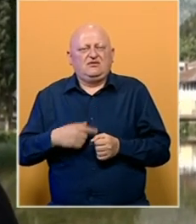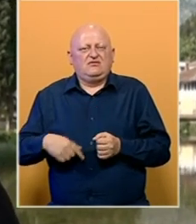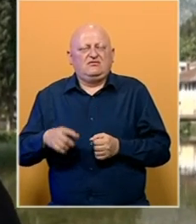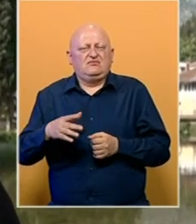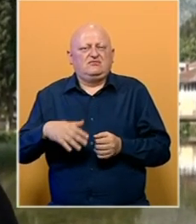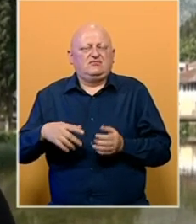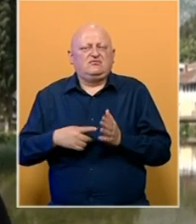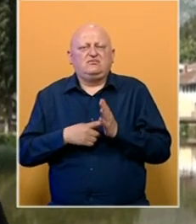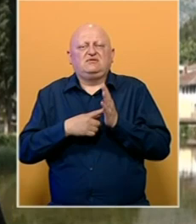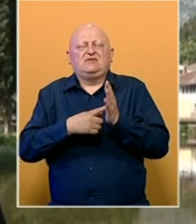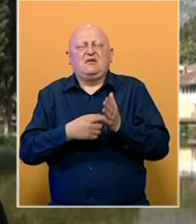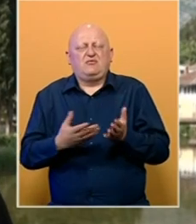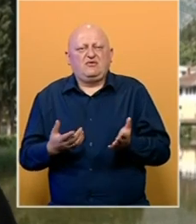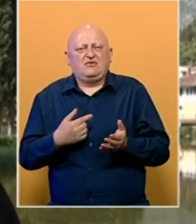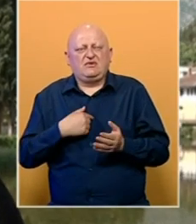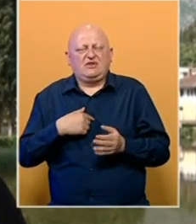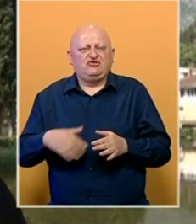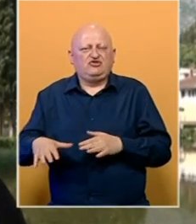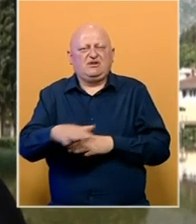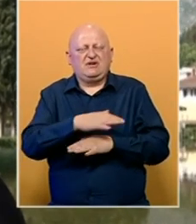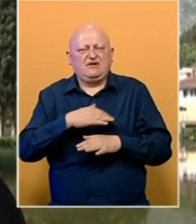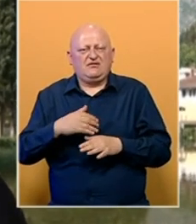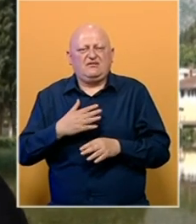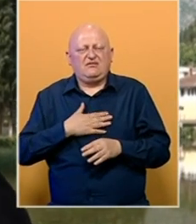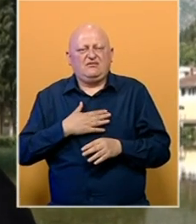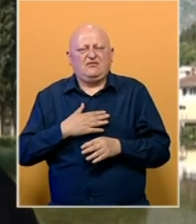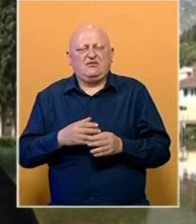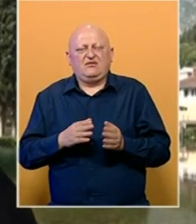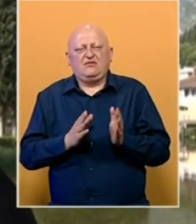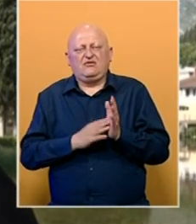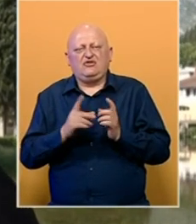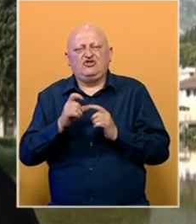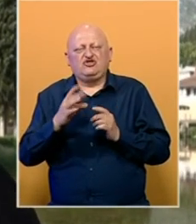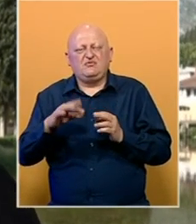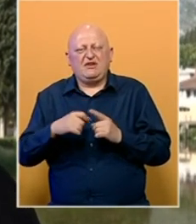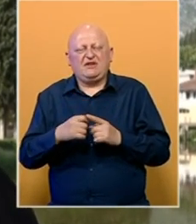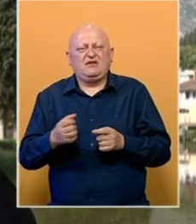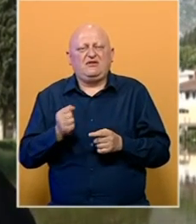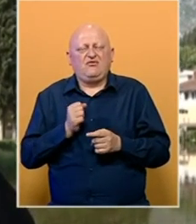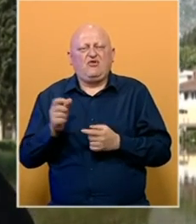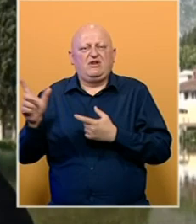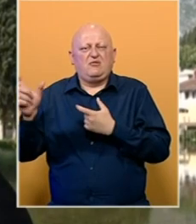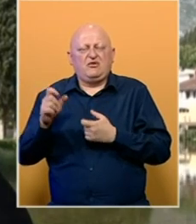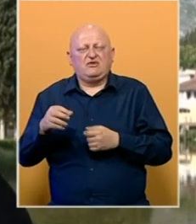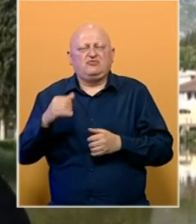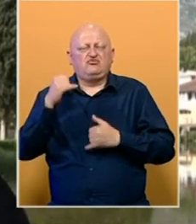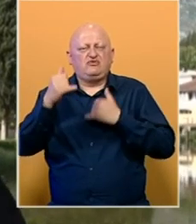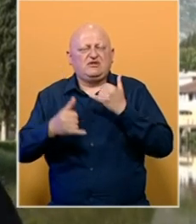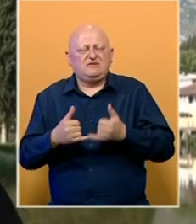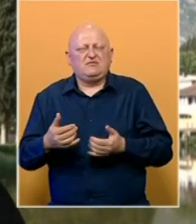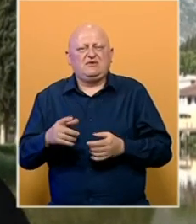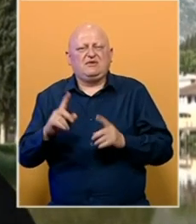turizam, za promociju našeg kraja, na našem primjeru Šibenika, Šibenjske vojne, povijesne tradicije, turizma